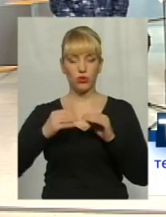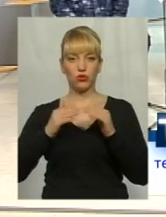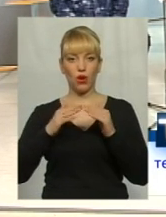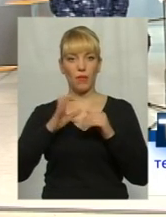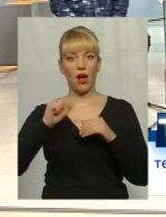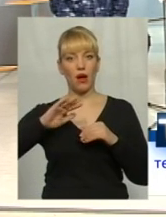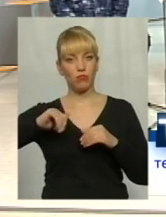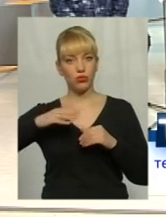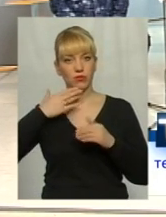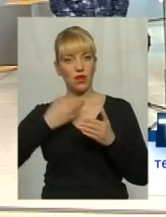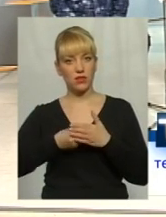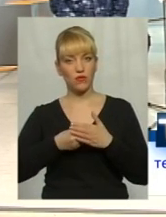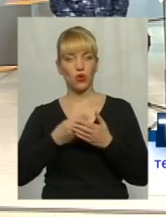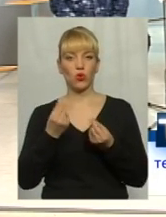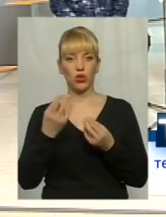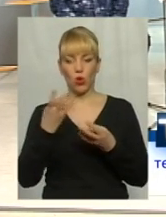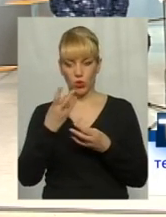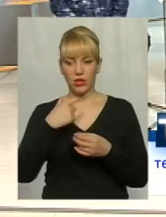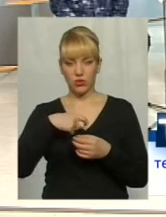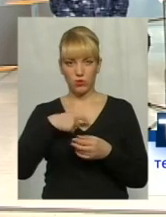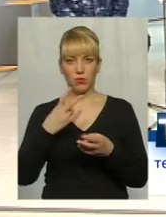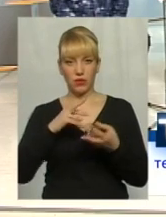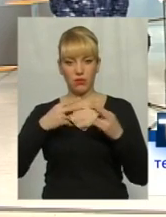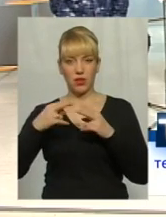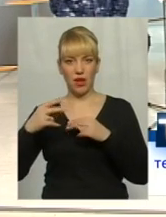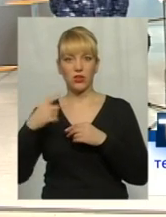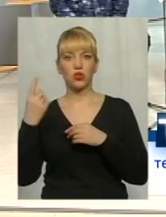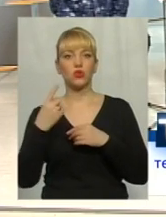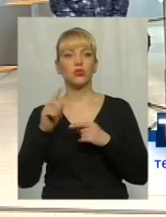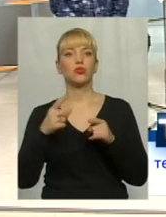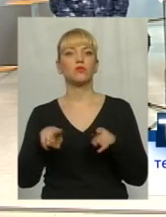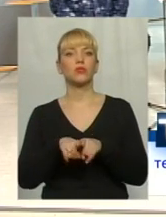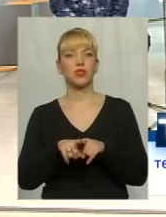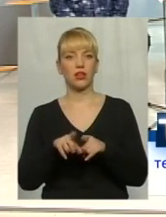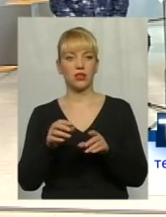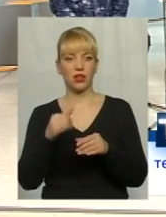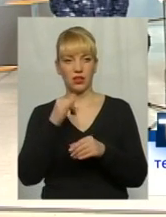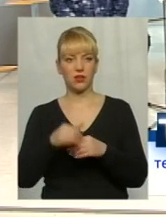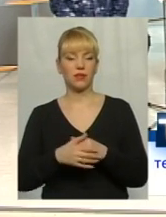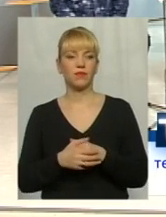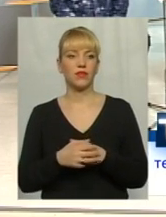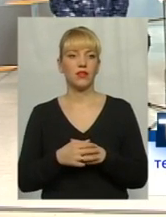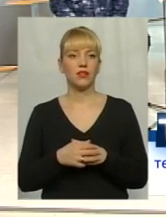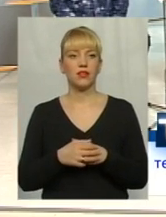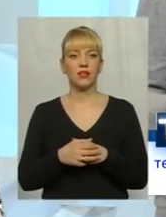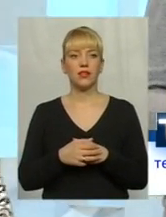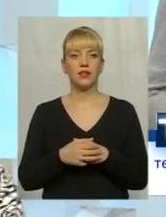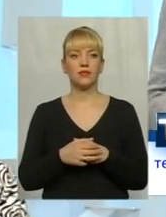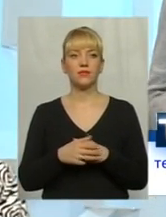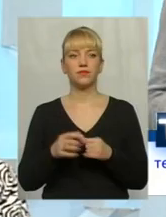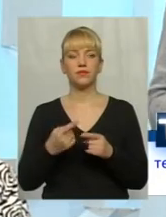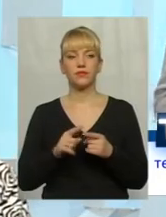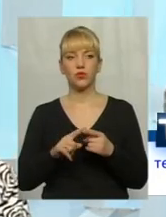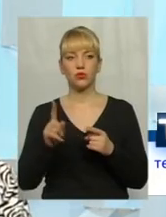а потім за свої гроші люди дозволяють собі встановляти щочоки. Чому тебе дається? Так, що є